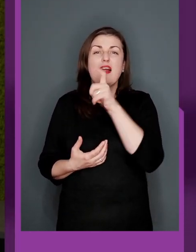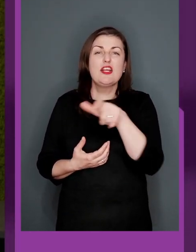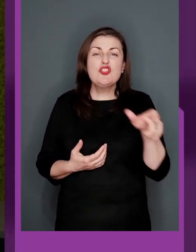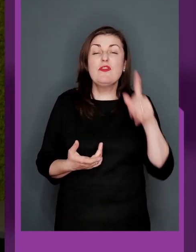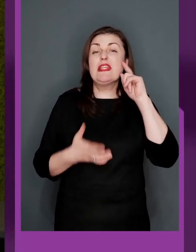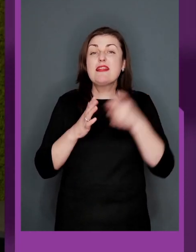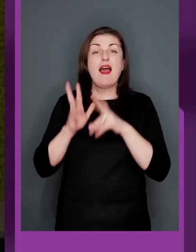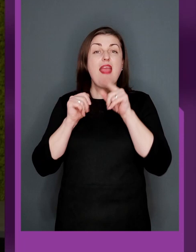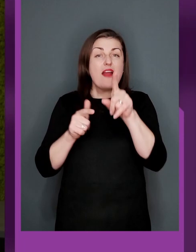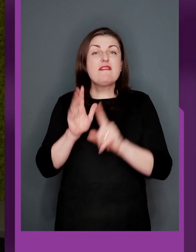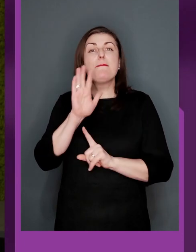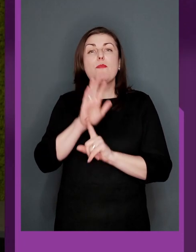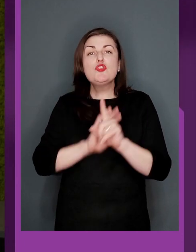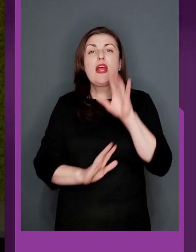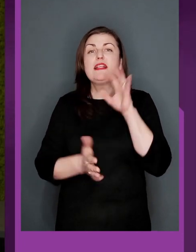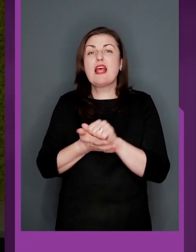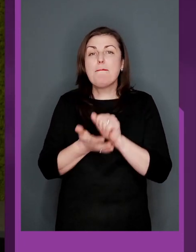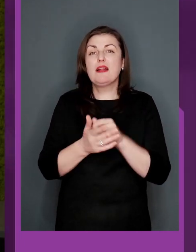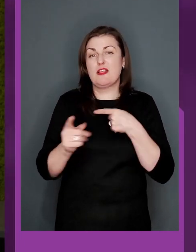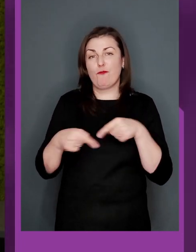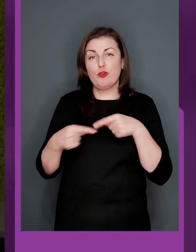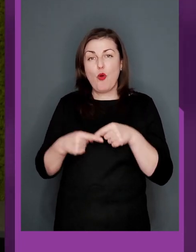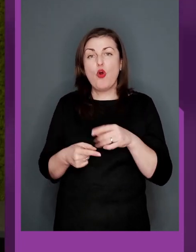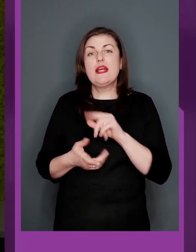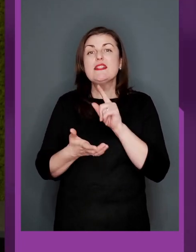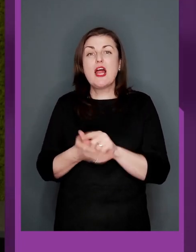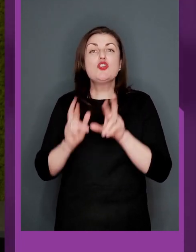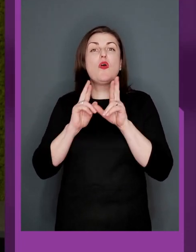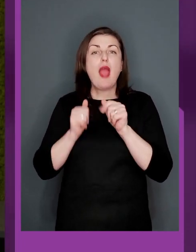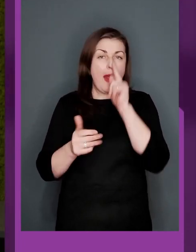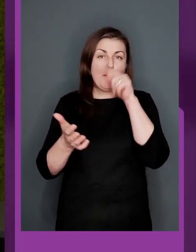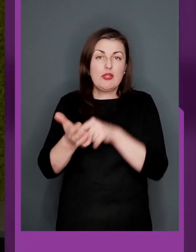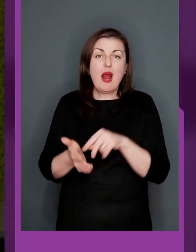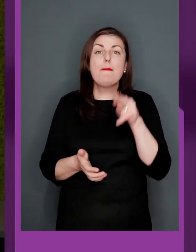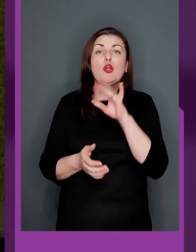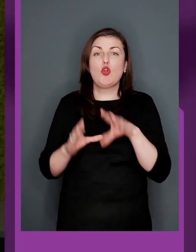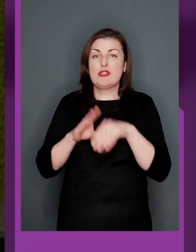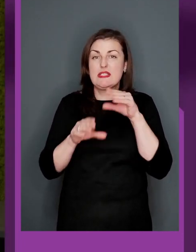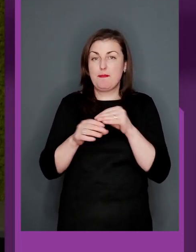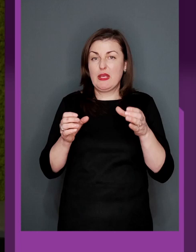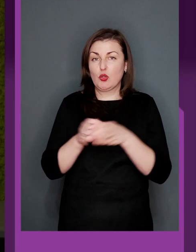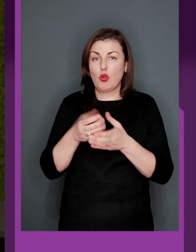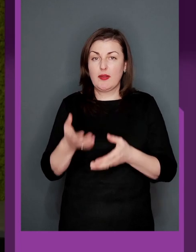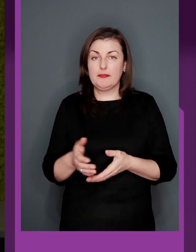дізнатися, як ви починали займатися футболом і, зрештою, як потрапили до збірної.